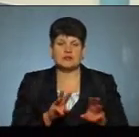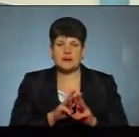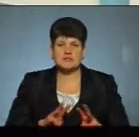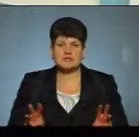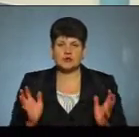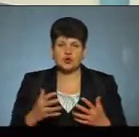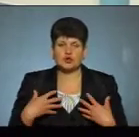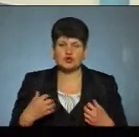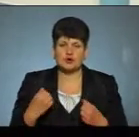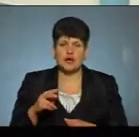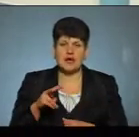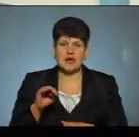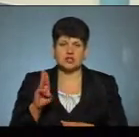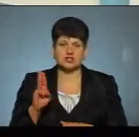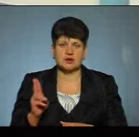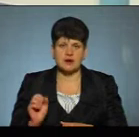Ляшка Віктора.